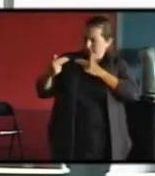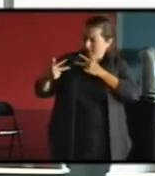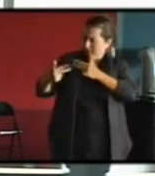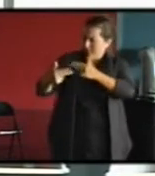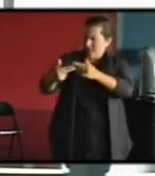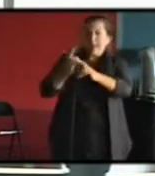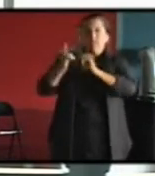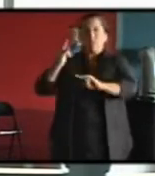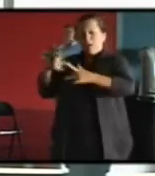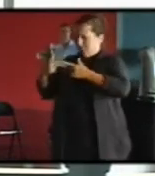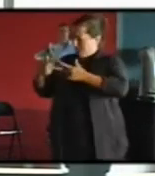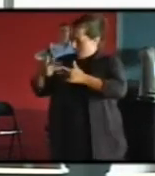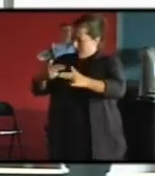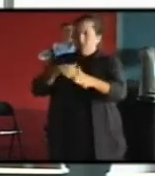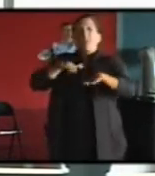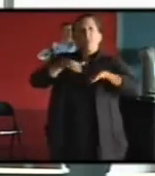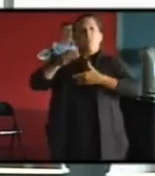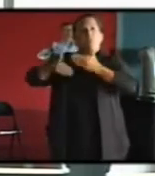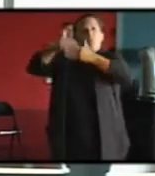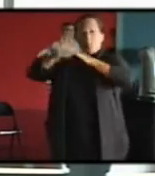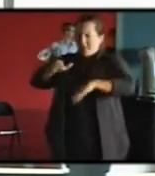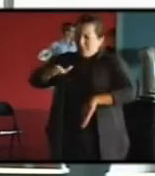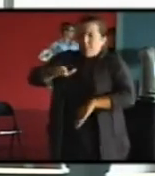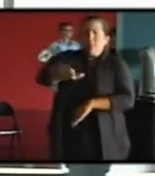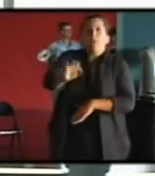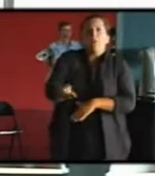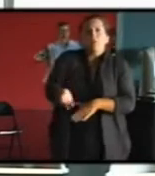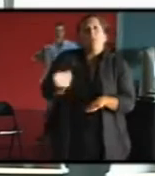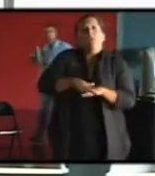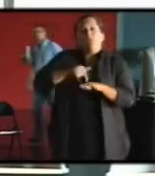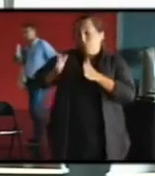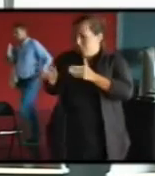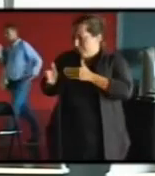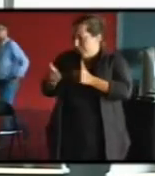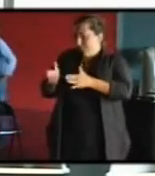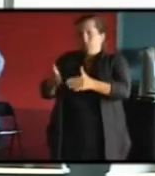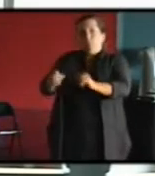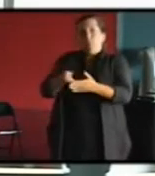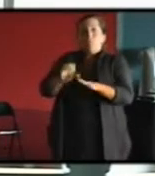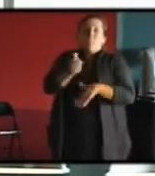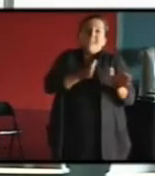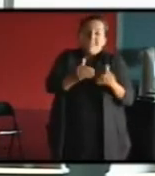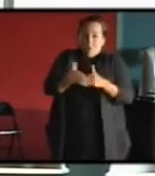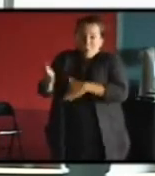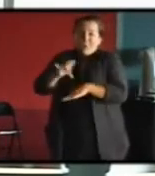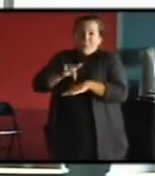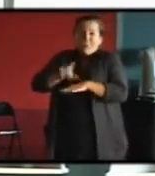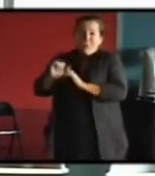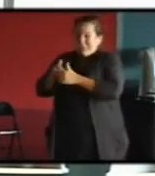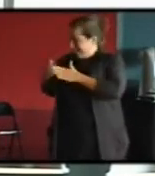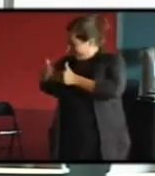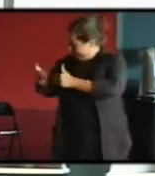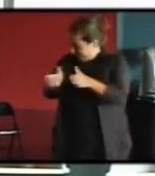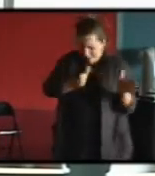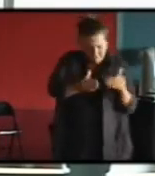un mode de construction majoritaire. Et que donc, c'était une façon de classer les choses, déjà un premier classement, qui nous permettait de comprendre.